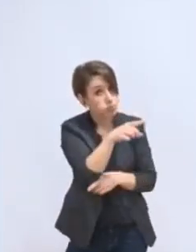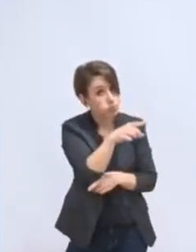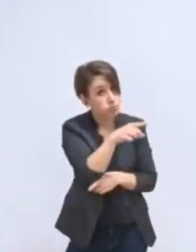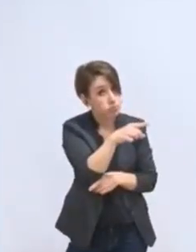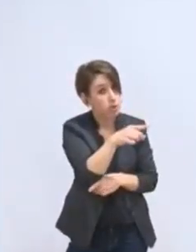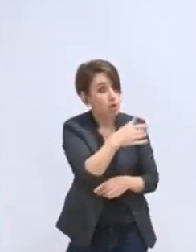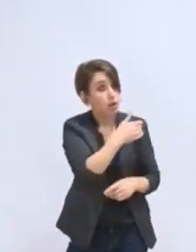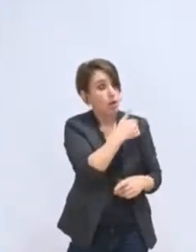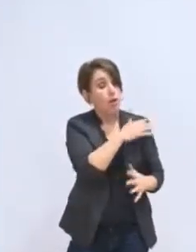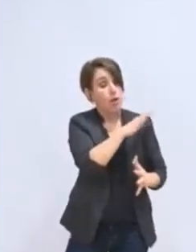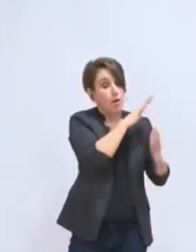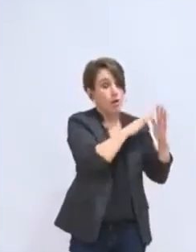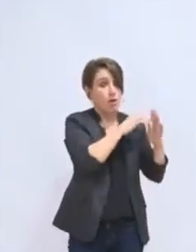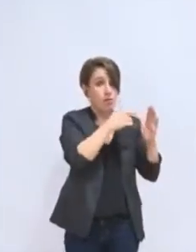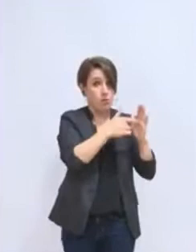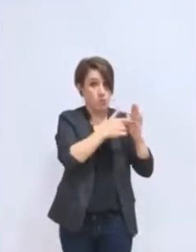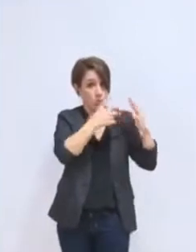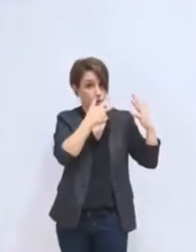2008,